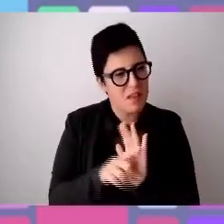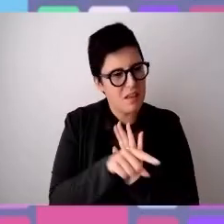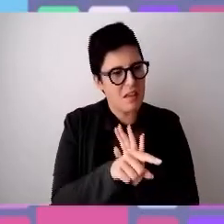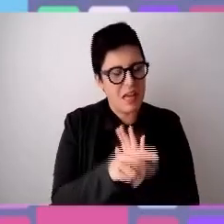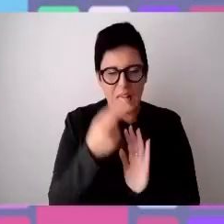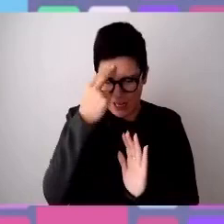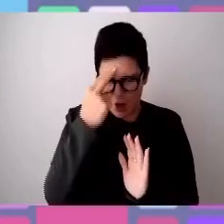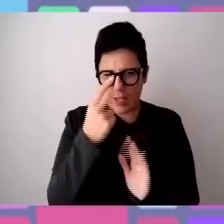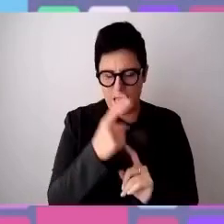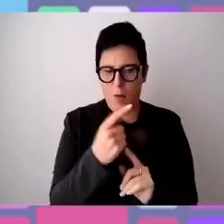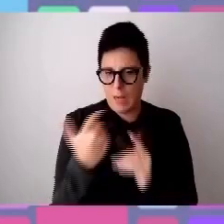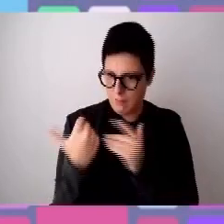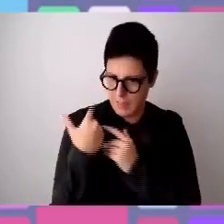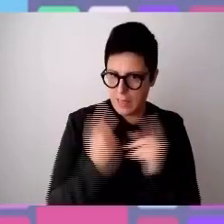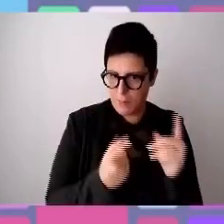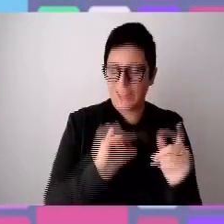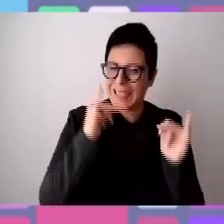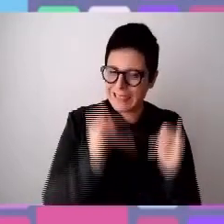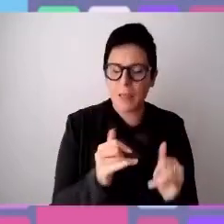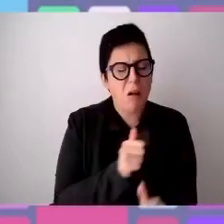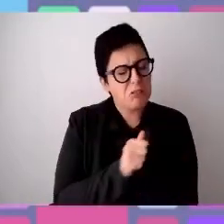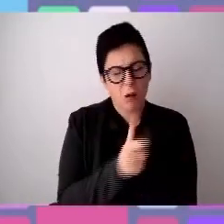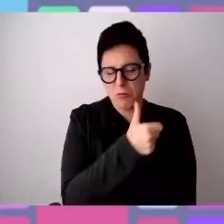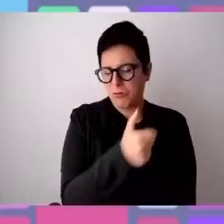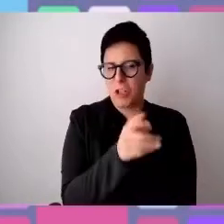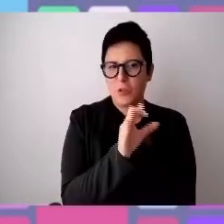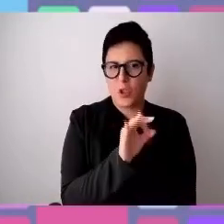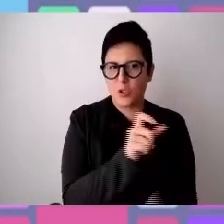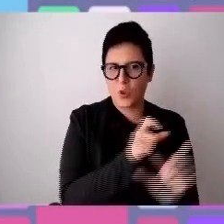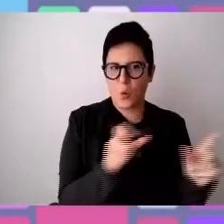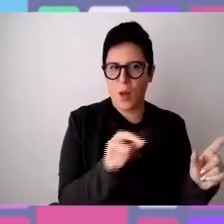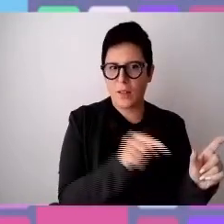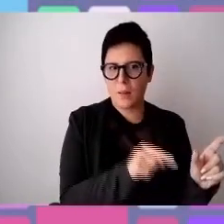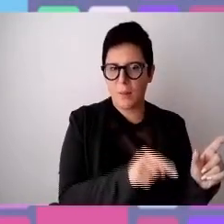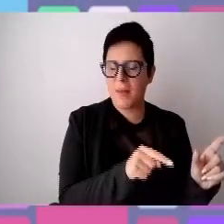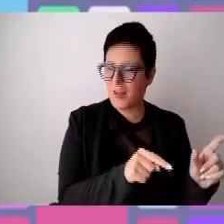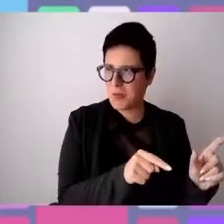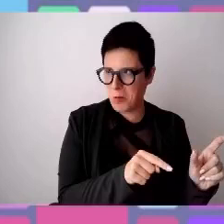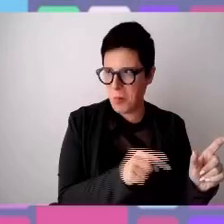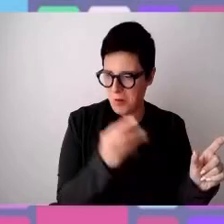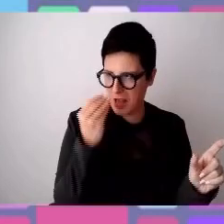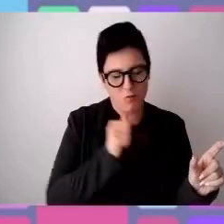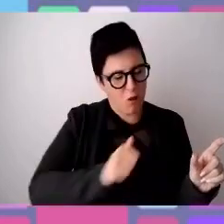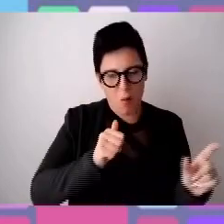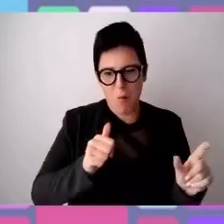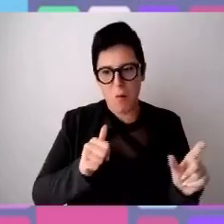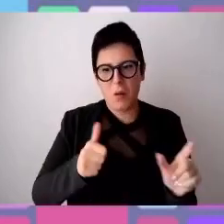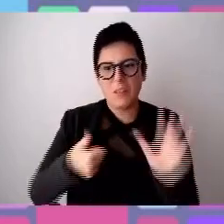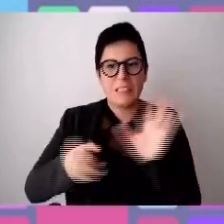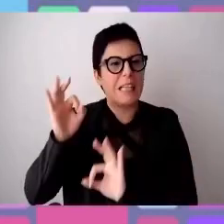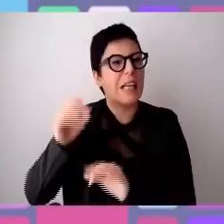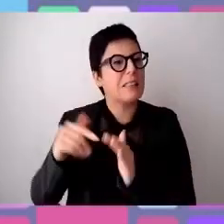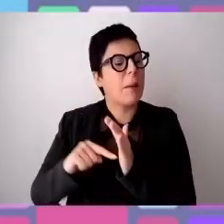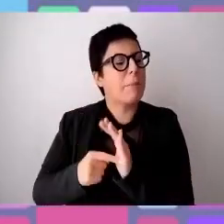persone. E invece gli altri 60 milioni hanno canali fortunatamente diversi. Per esempio Luca Paiardi